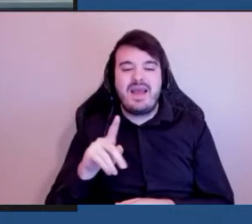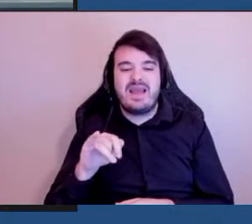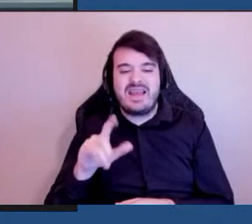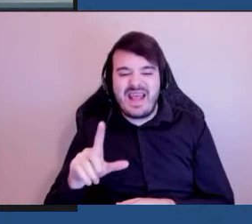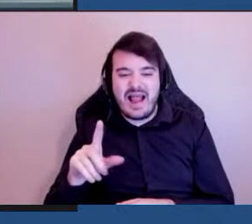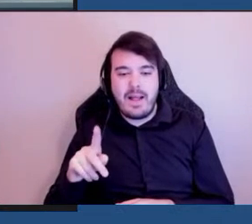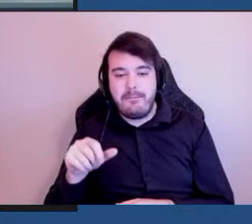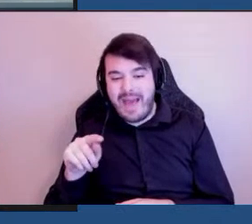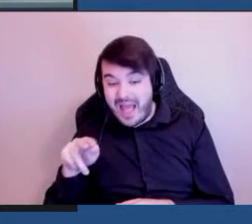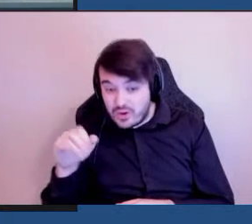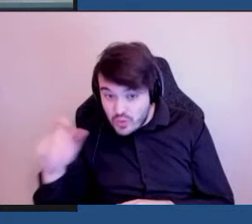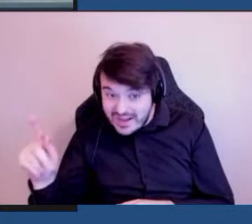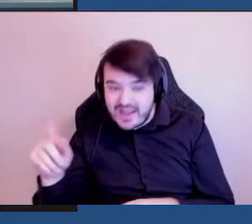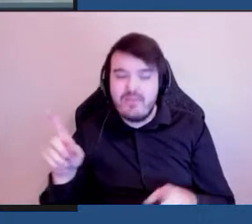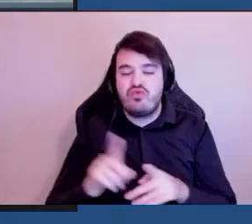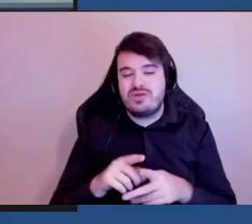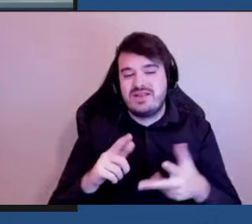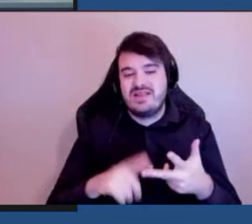Merci.